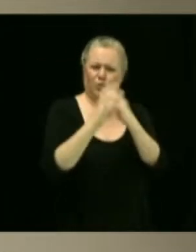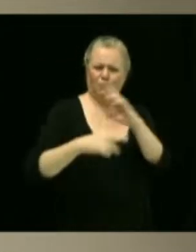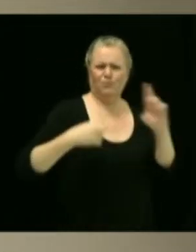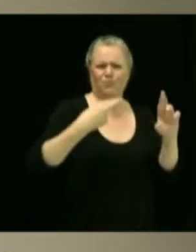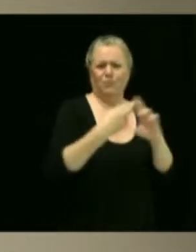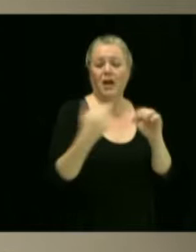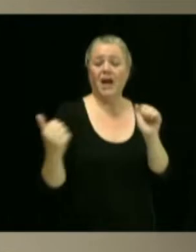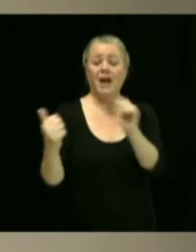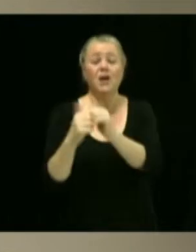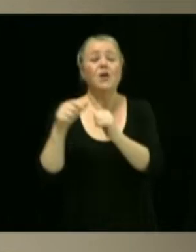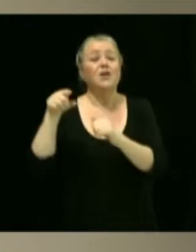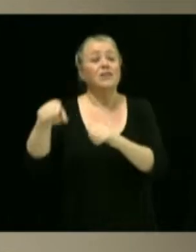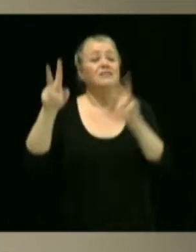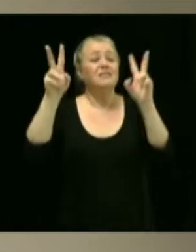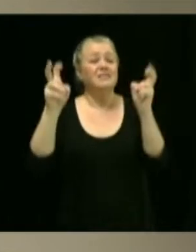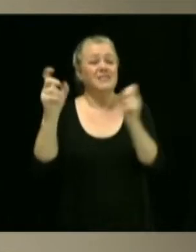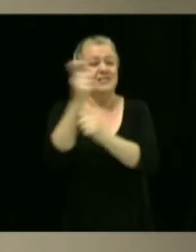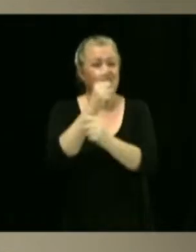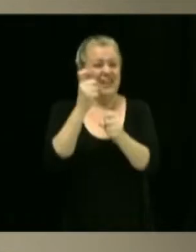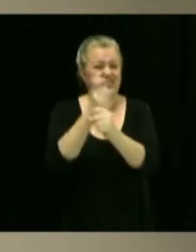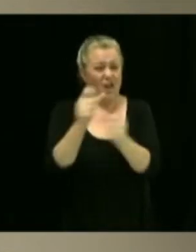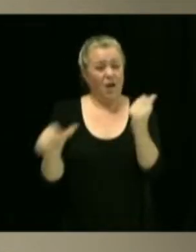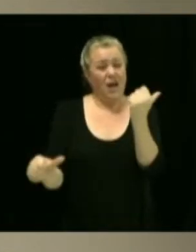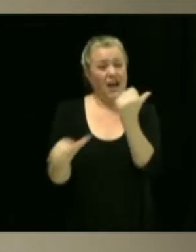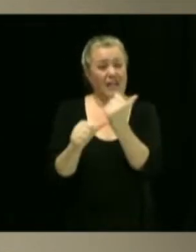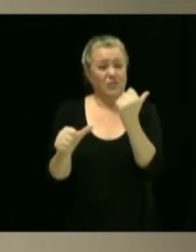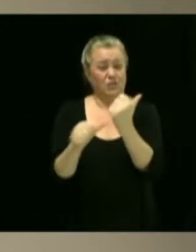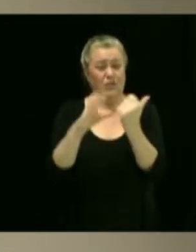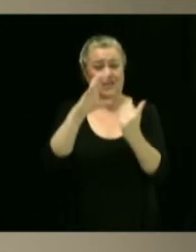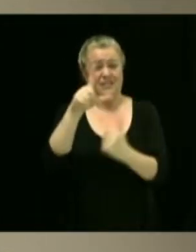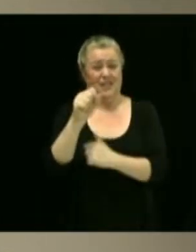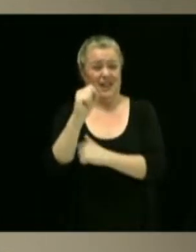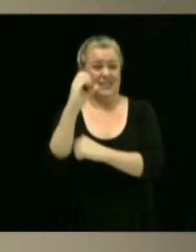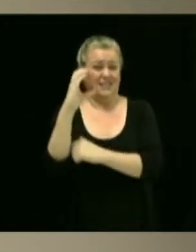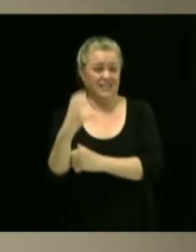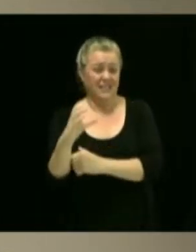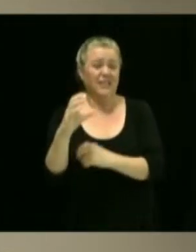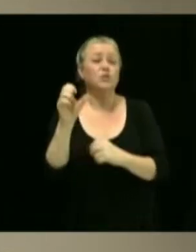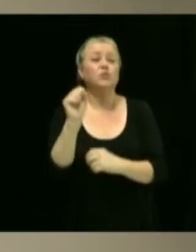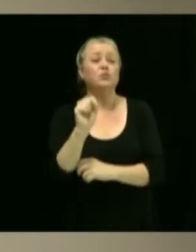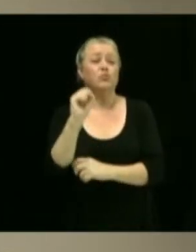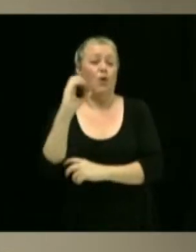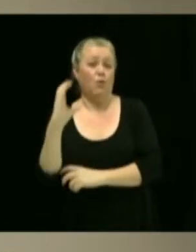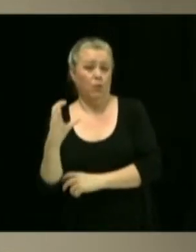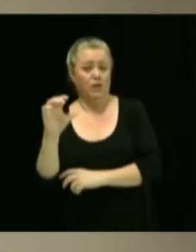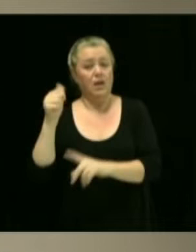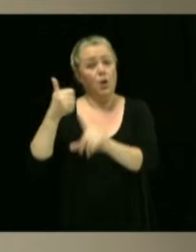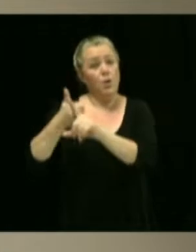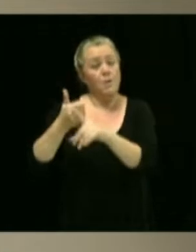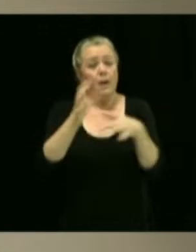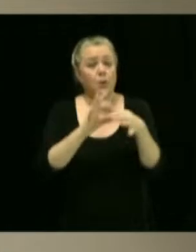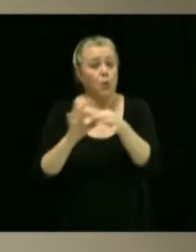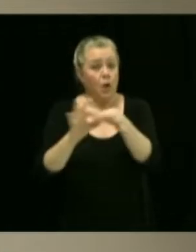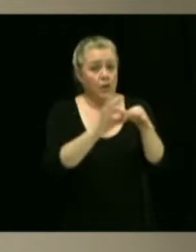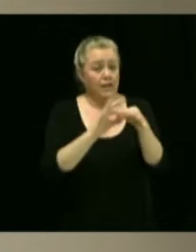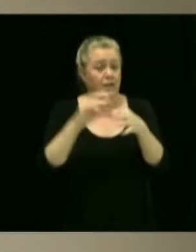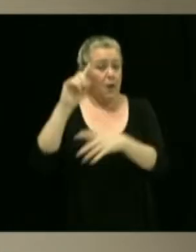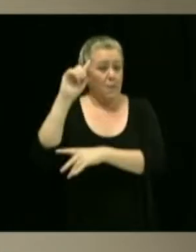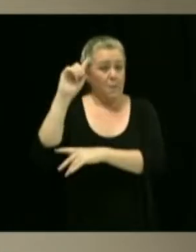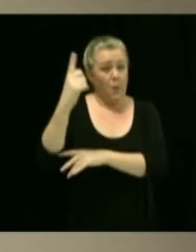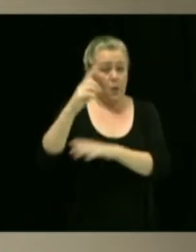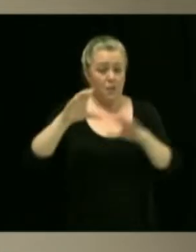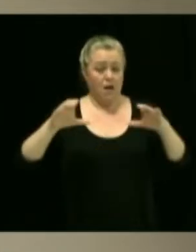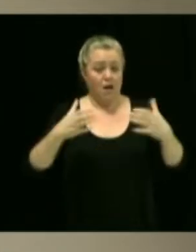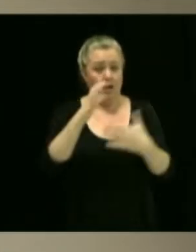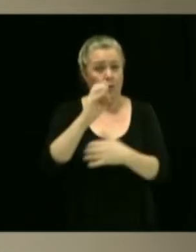-Côté. Bill Ninax a été coordonnateur de la première corporation de développement communautaire québécoise à Victorieville et co